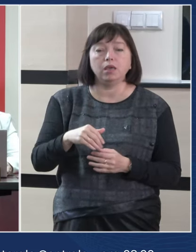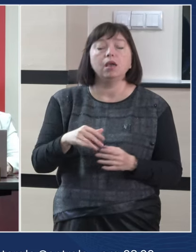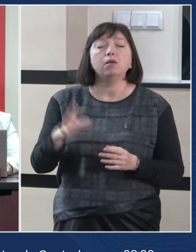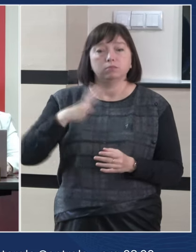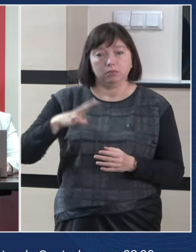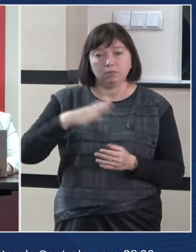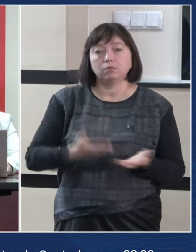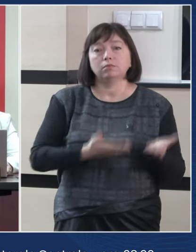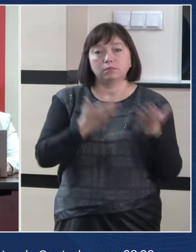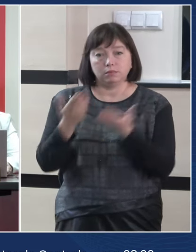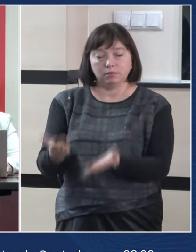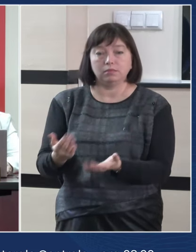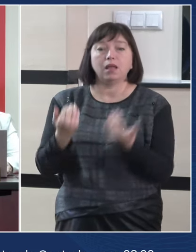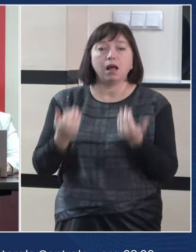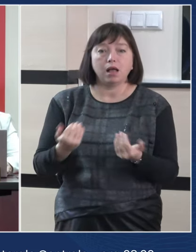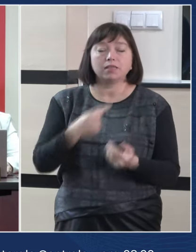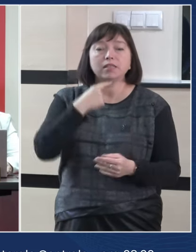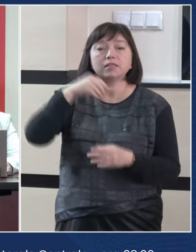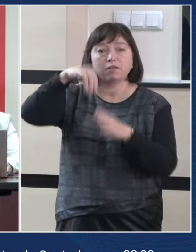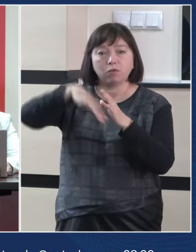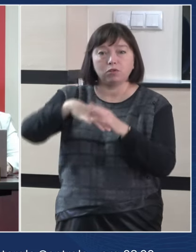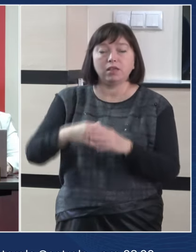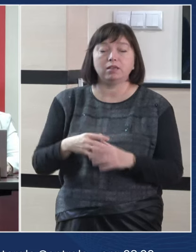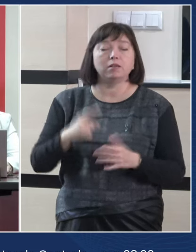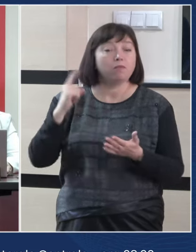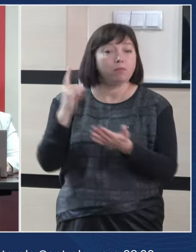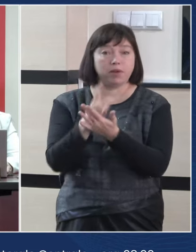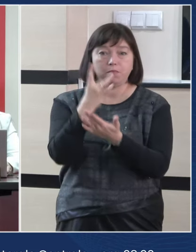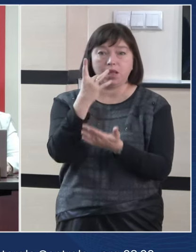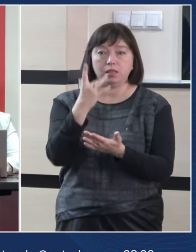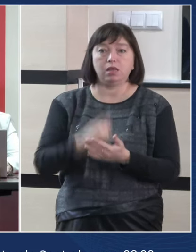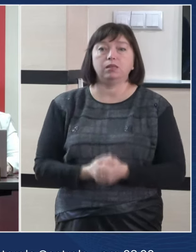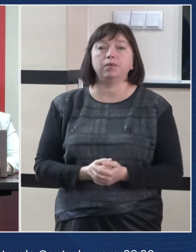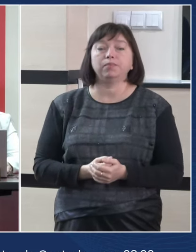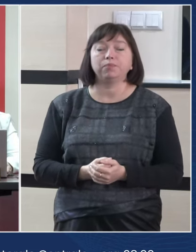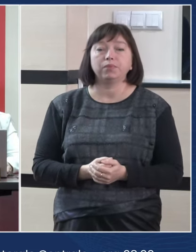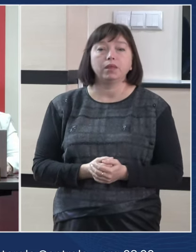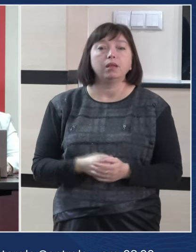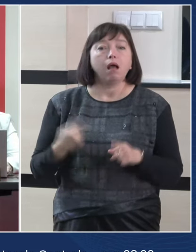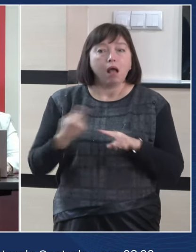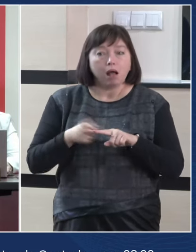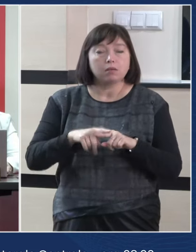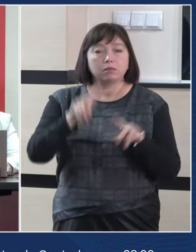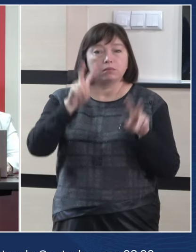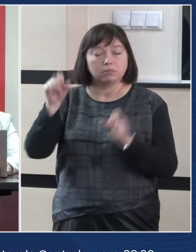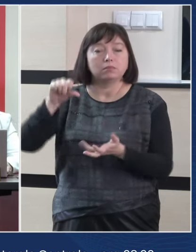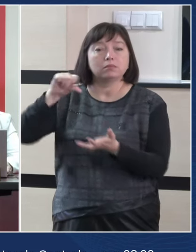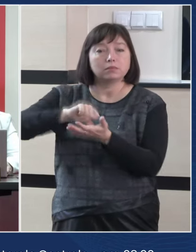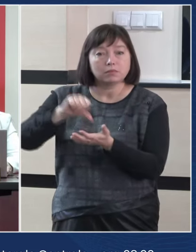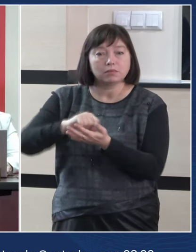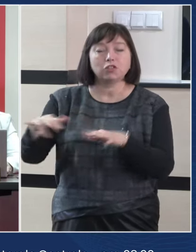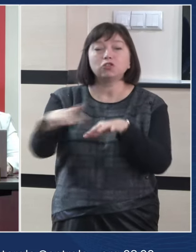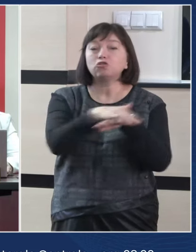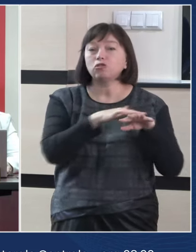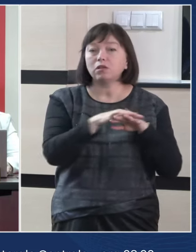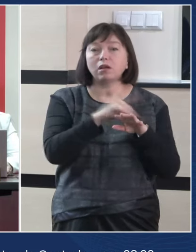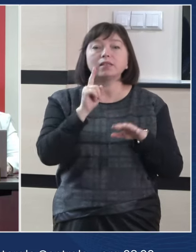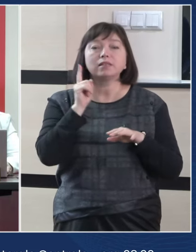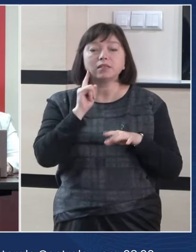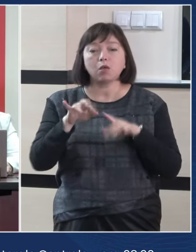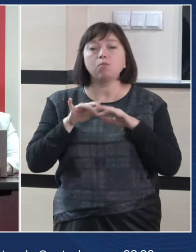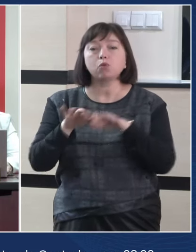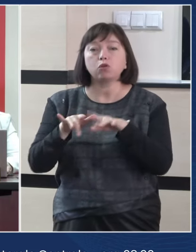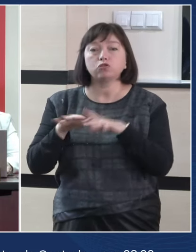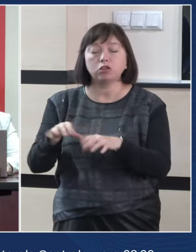sunt așteptați astăzi să voteze pentru prima dată. Un semn al implicării generației tinere în